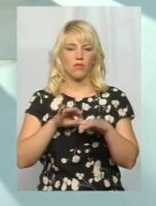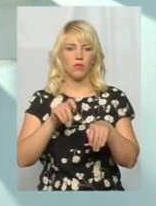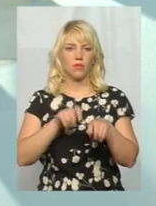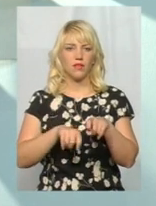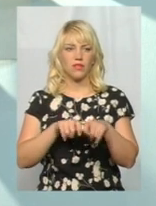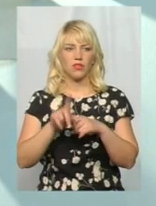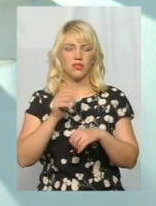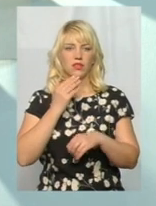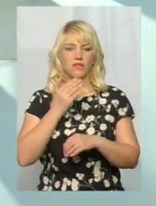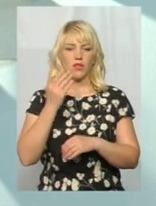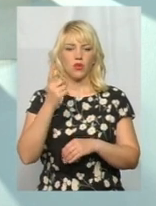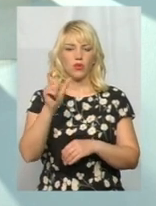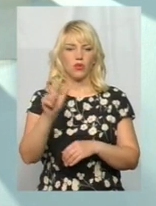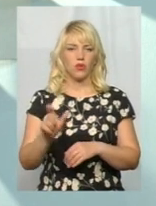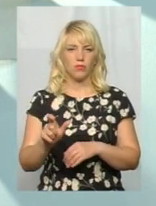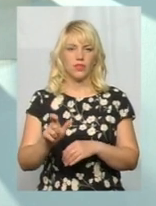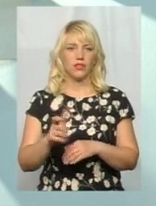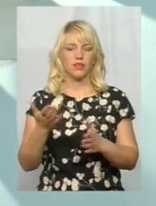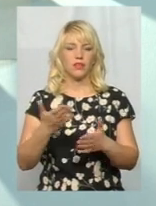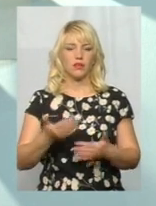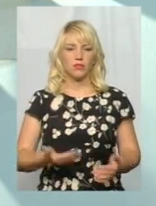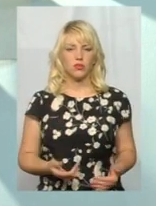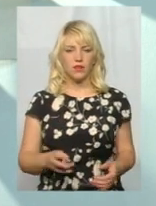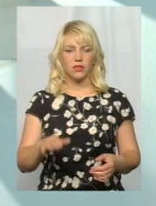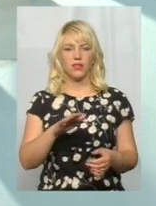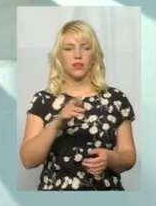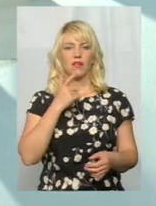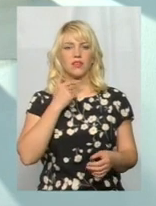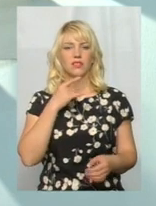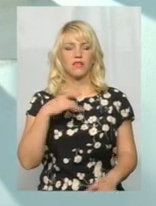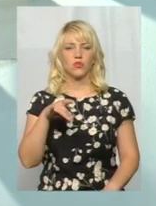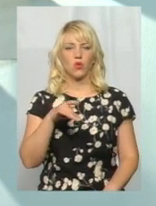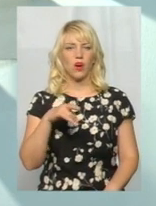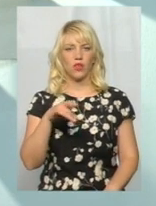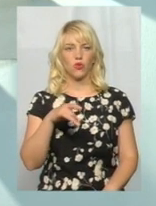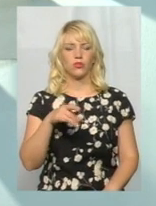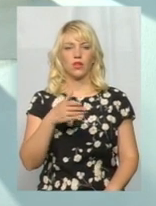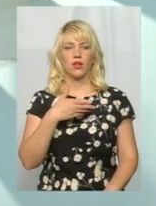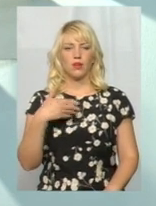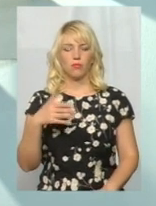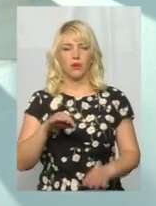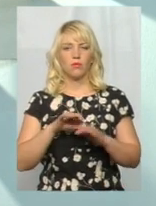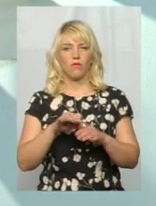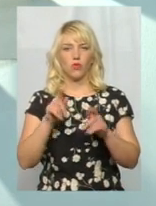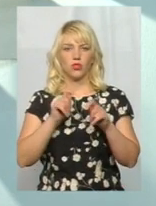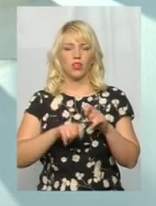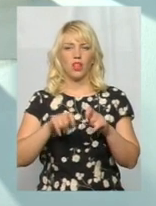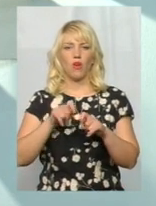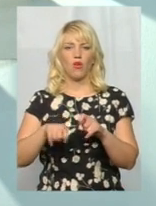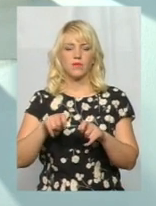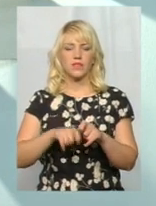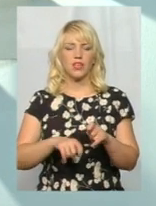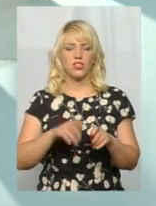зверненням одного з громадян, які проживають на території Красилівського району. І ми проводили обстеження річки та